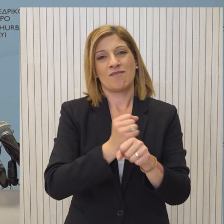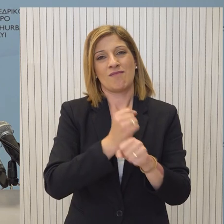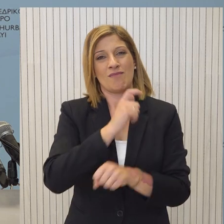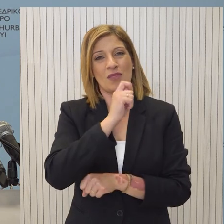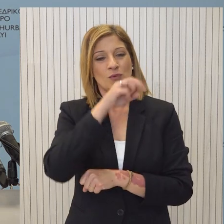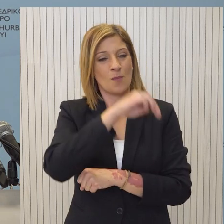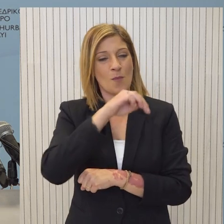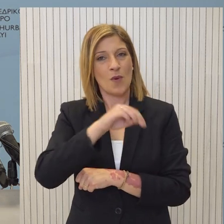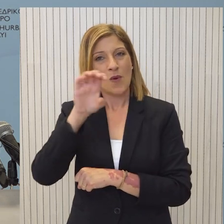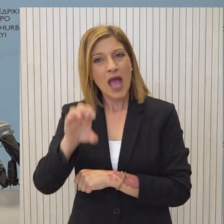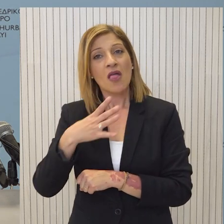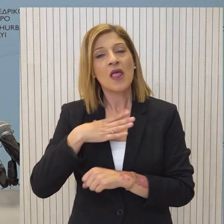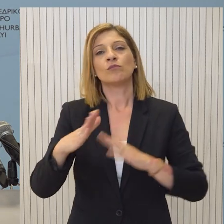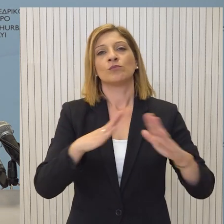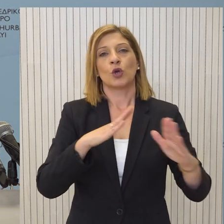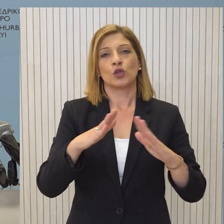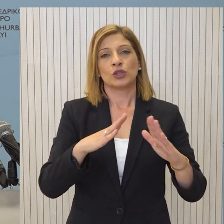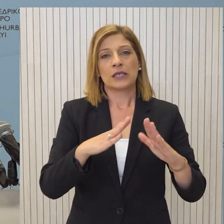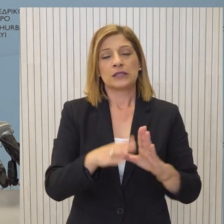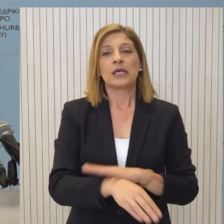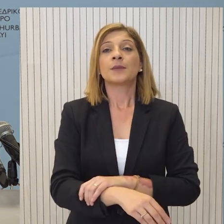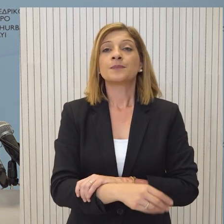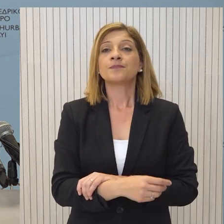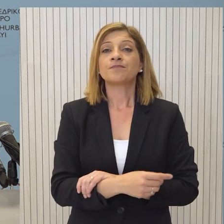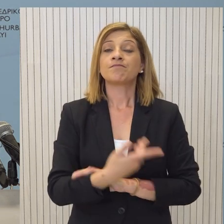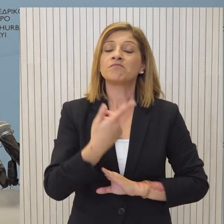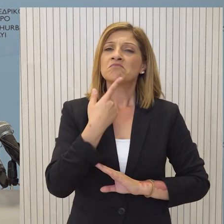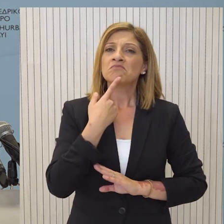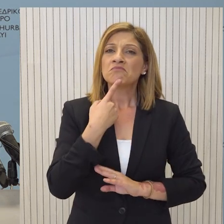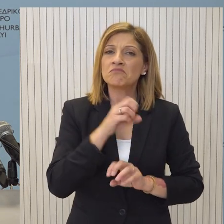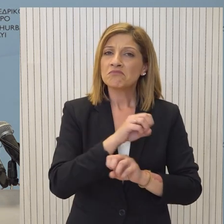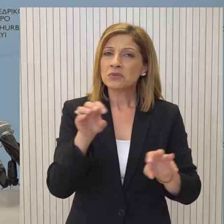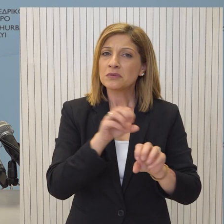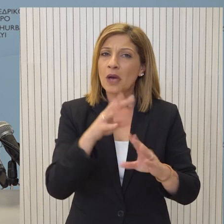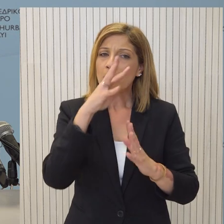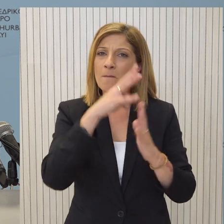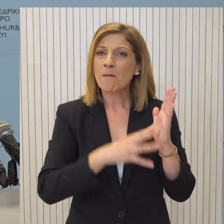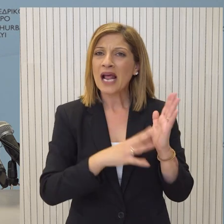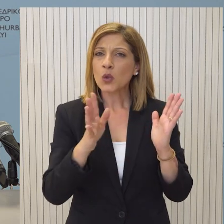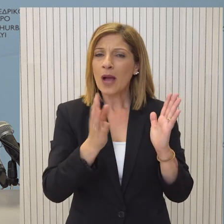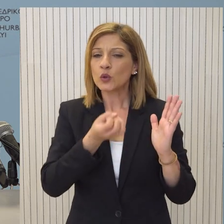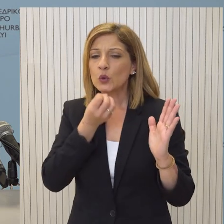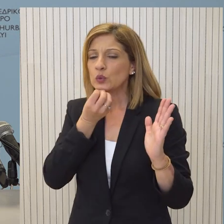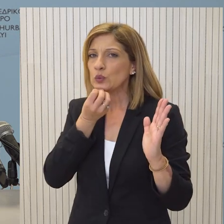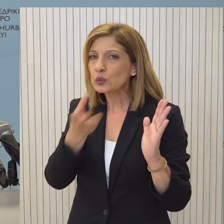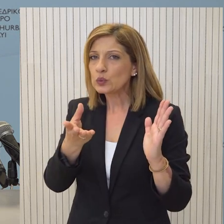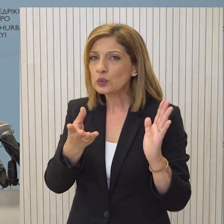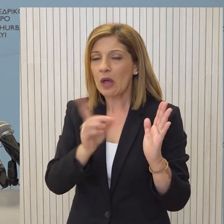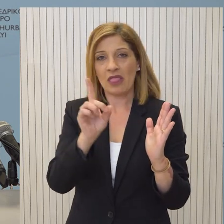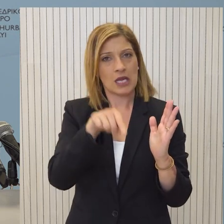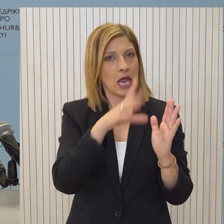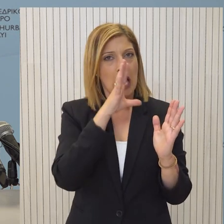ενημέρωσης και των ιδίων των μέσων μαζικής ενημέρωσης. Έχει διαρρεύσει ένα πρακτικό έξω όσο αντιλαμβανόμαστε το οποίο δεν αποτυπώνει